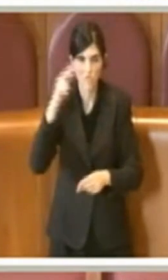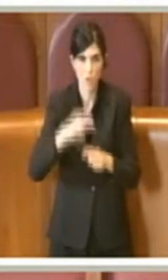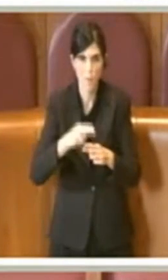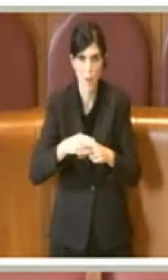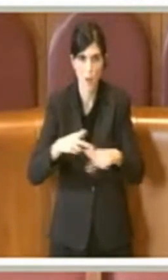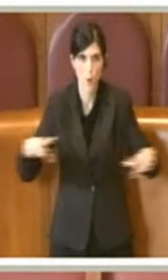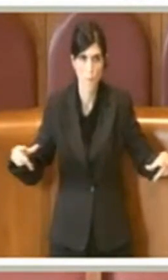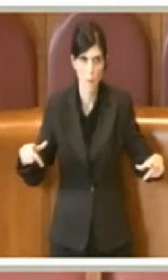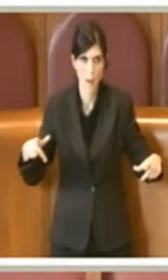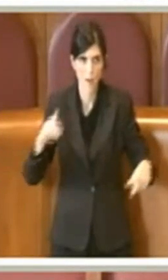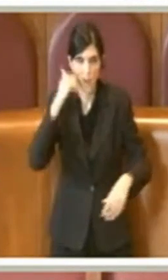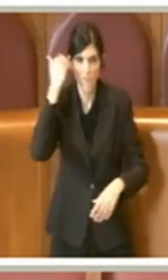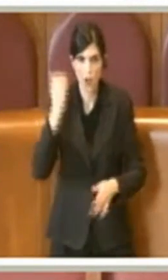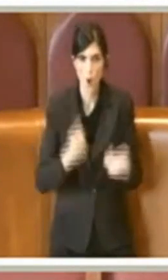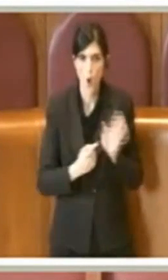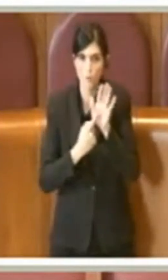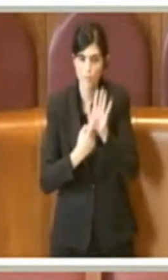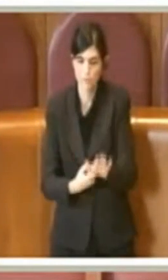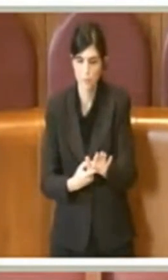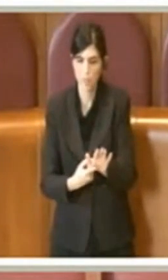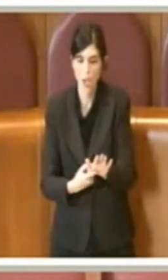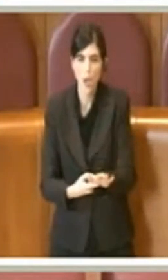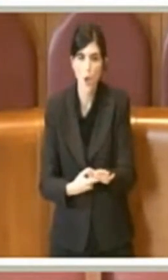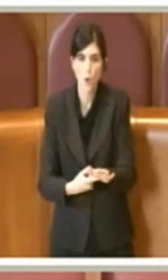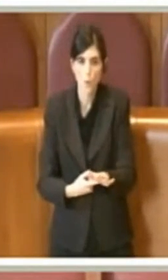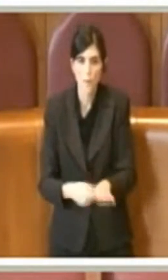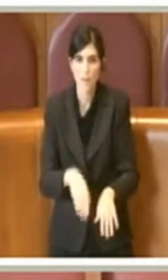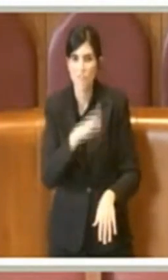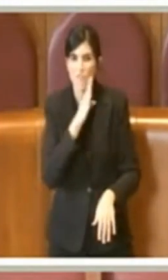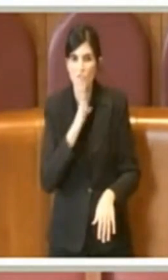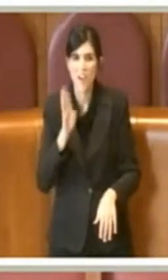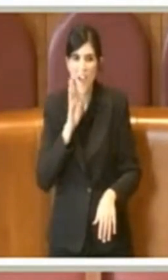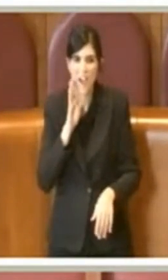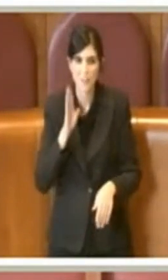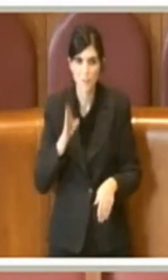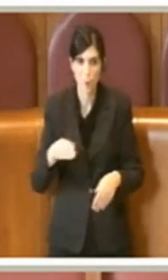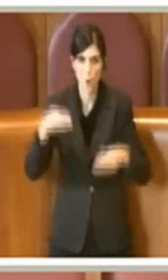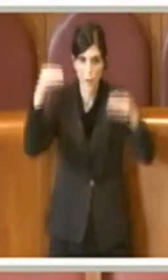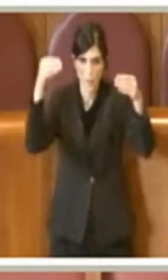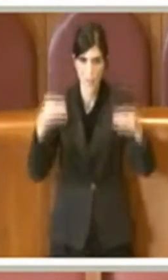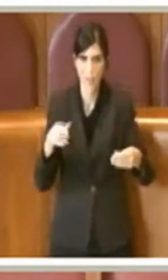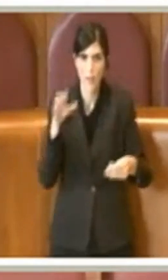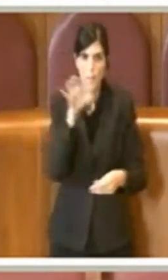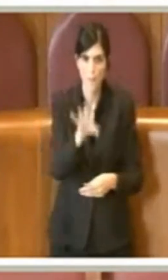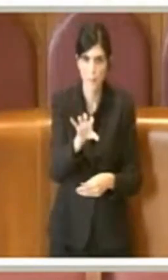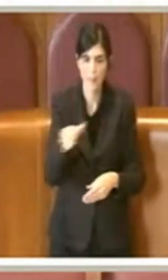nostre vergogne su una bella pagina Facebook chiamata Strade Nuove. Grazie.